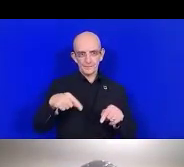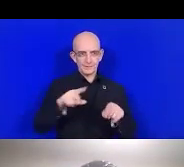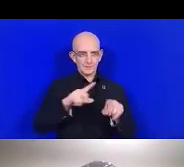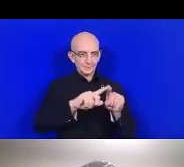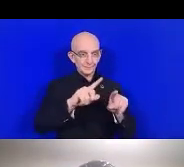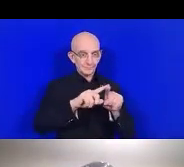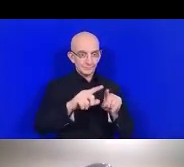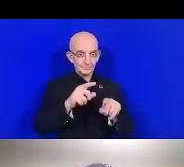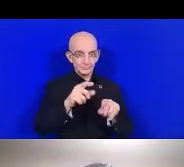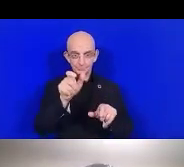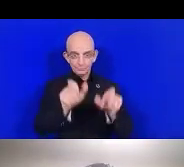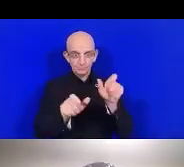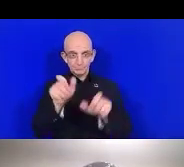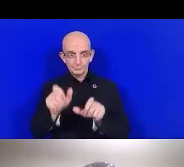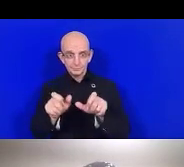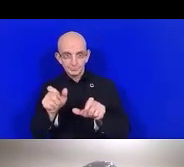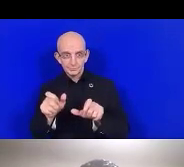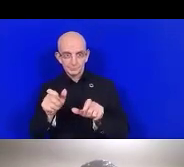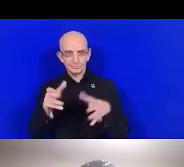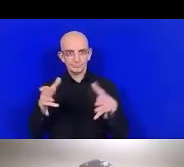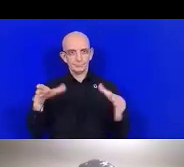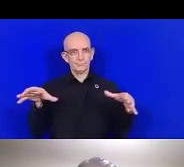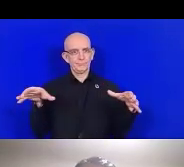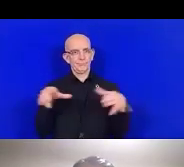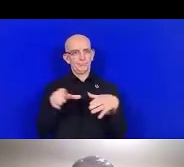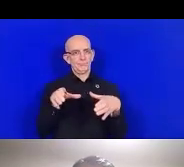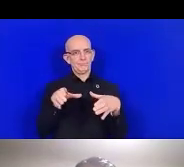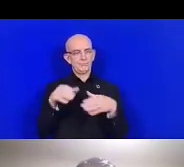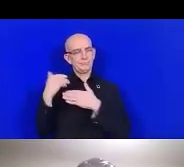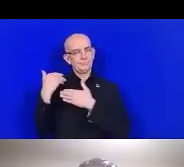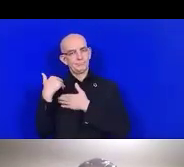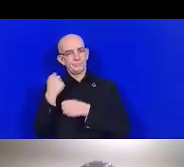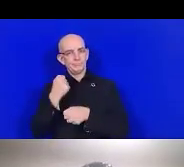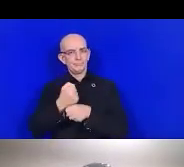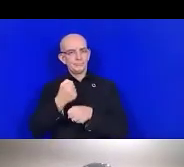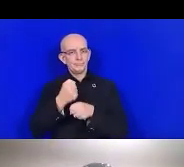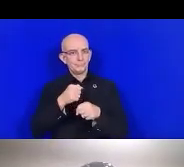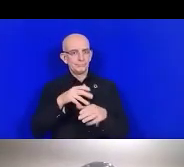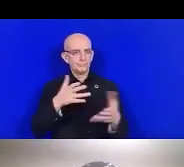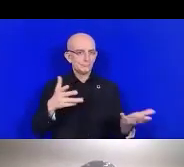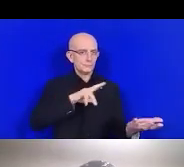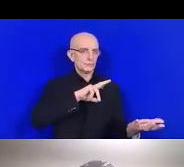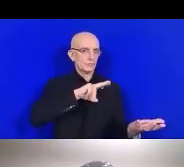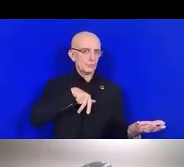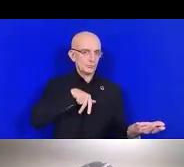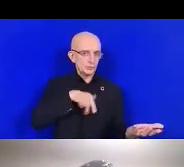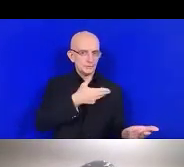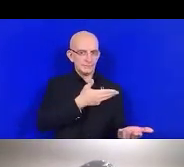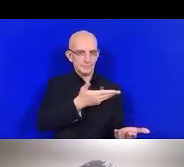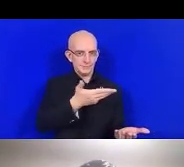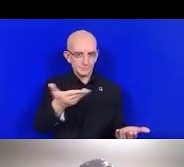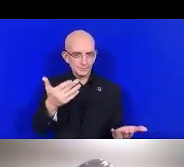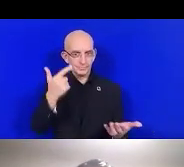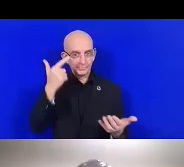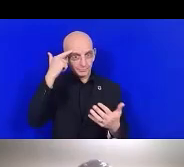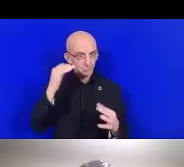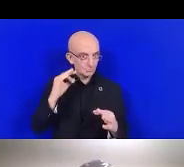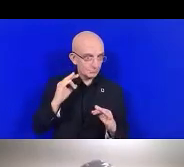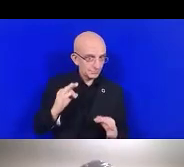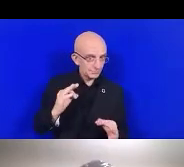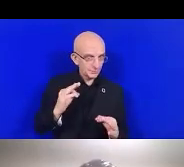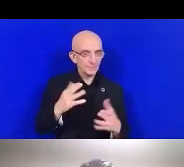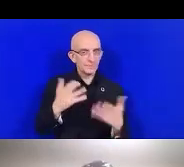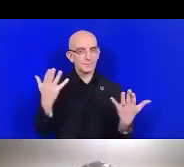également des organisations internationales, des organisations nationales qui travaillaient dans le cadre de la réduction des risques de